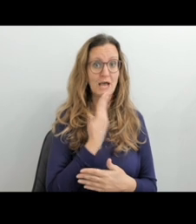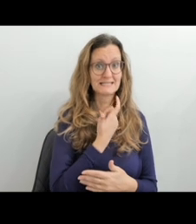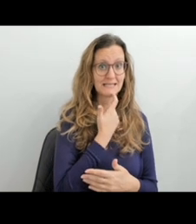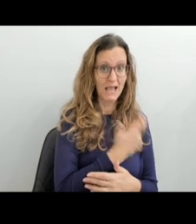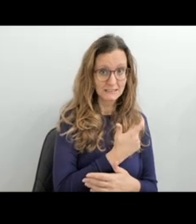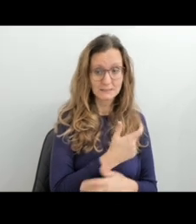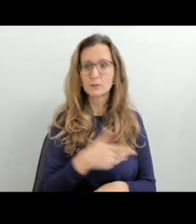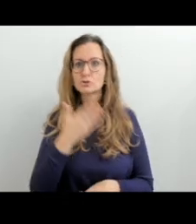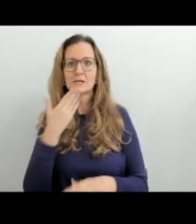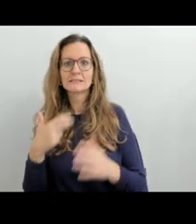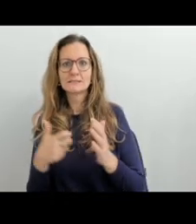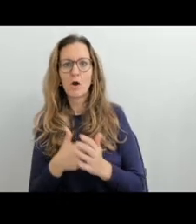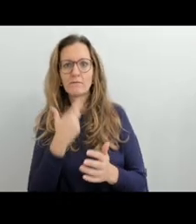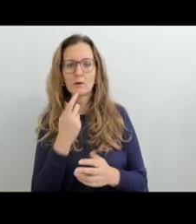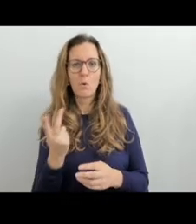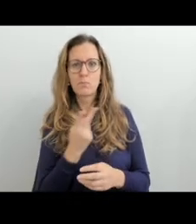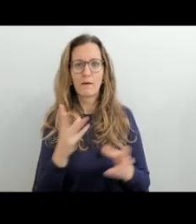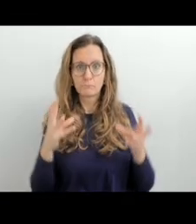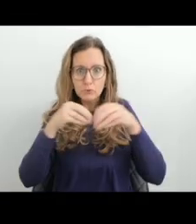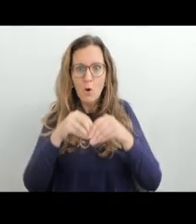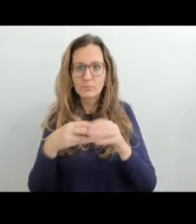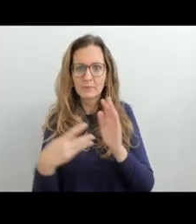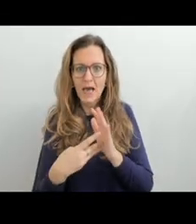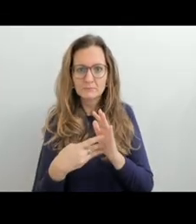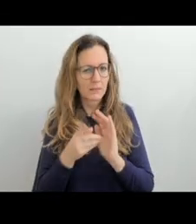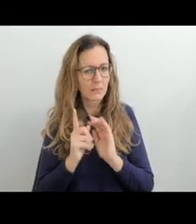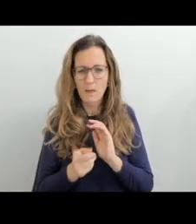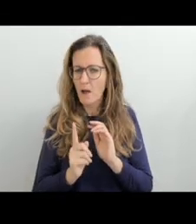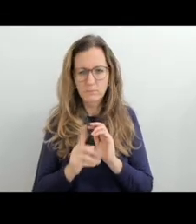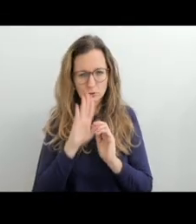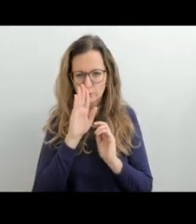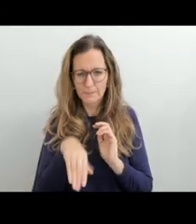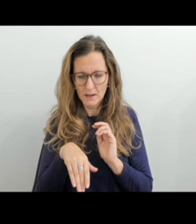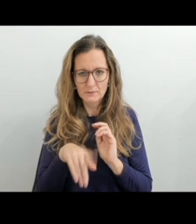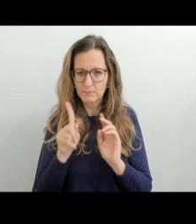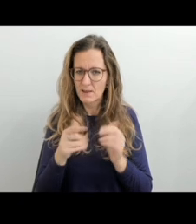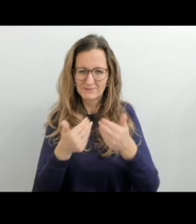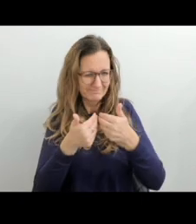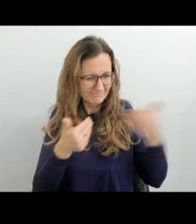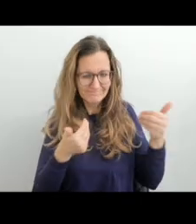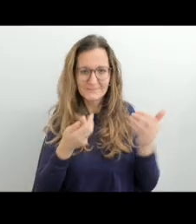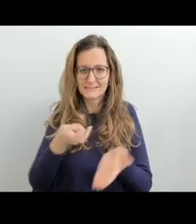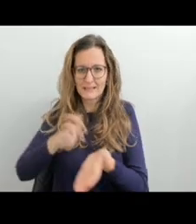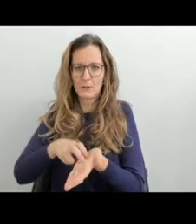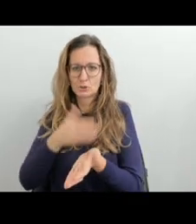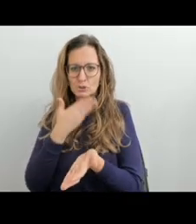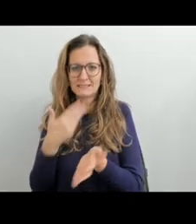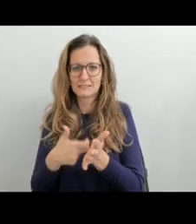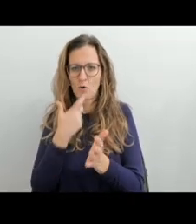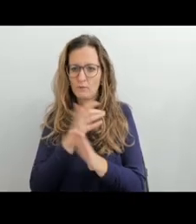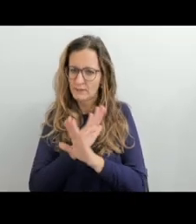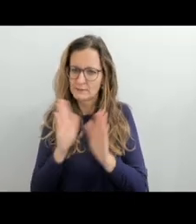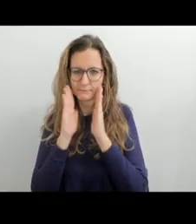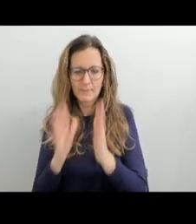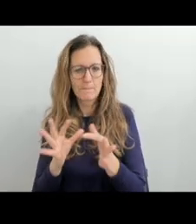například setkáváme s takovým nešvarem, že testy pro tento předmět obsahují i češtinu, což je nesprávný